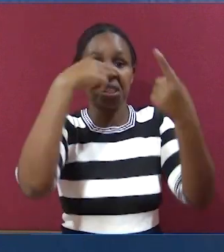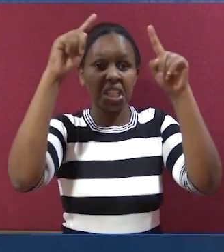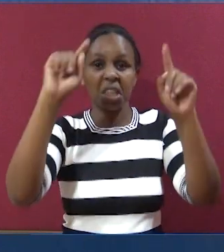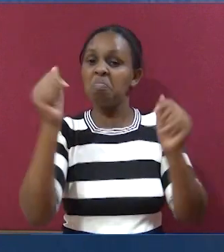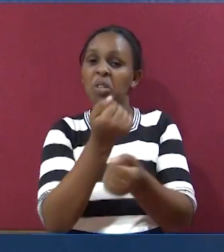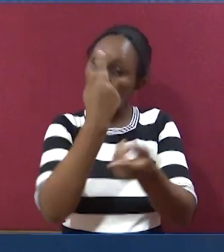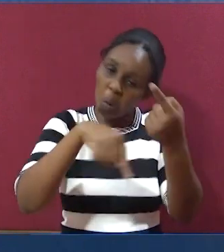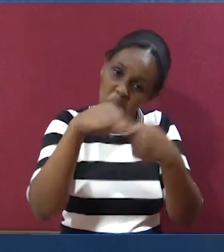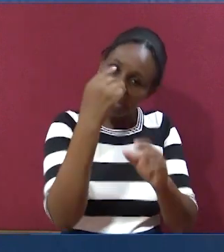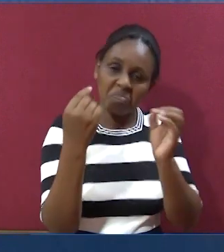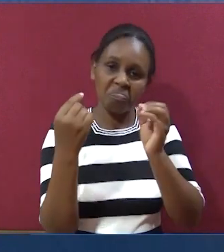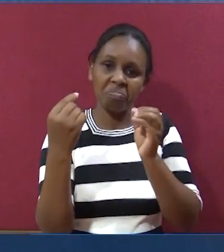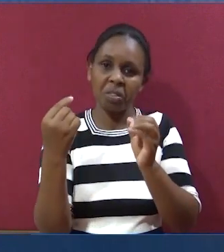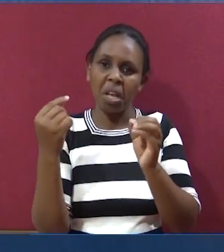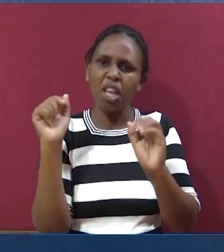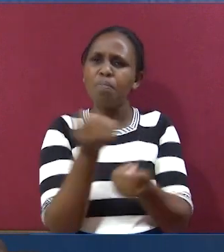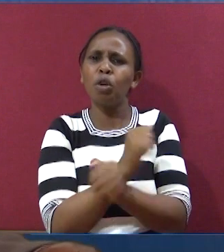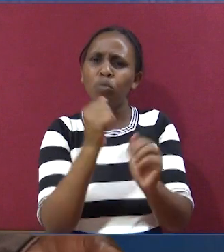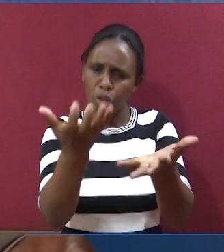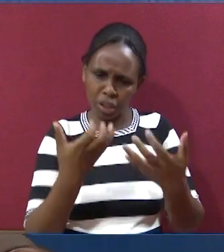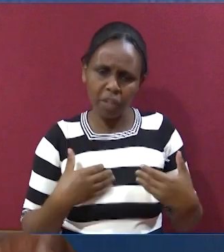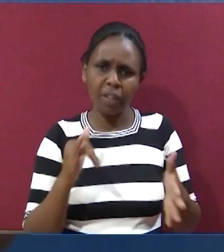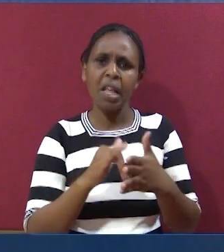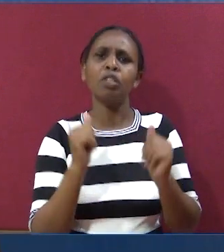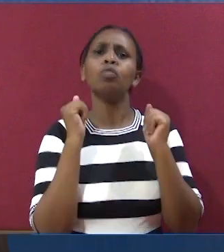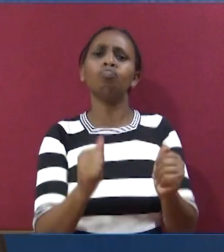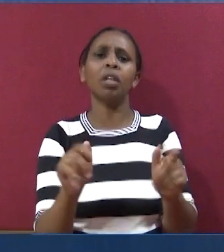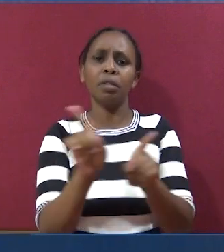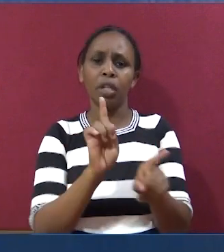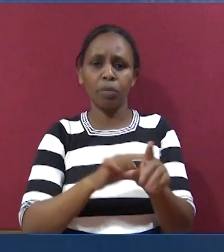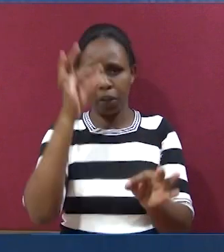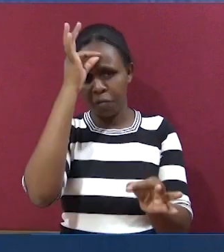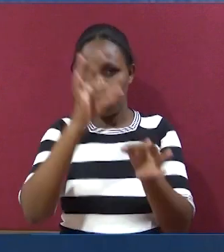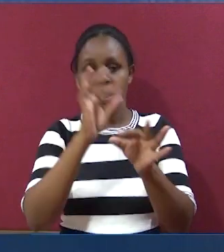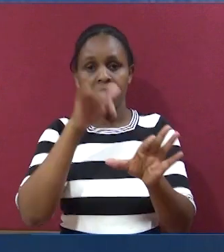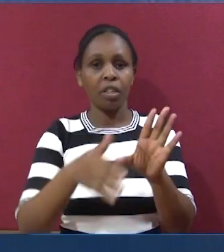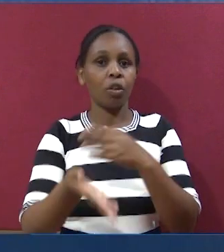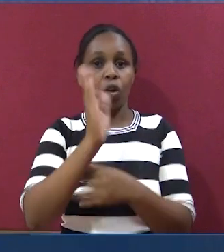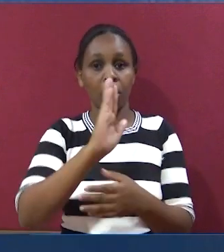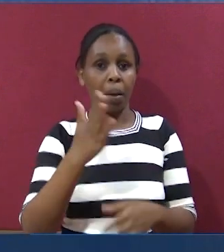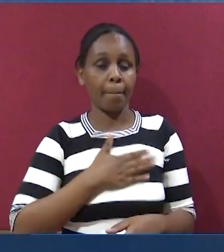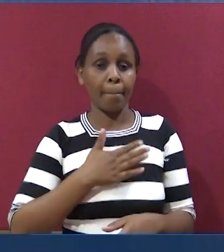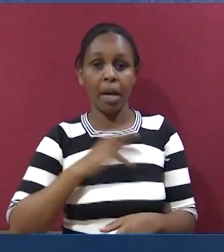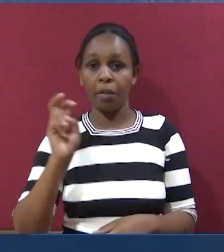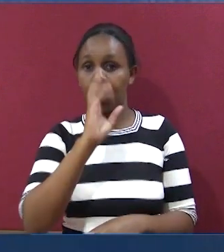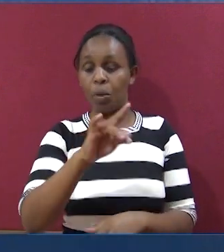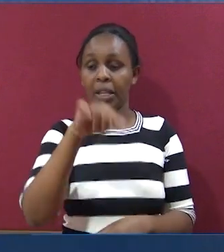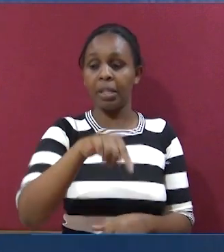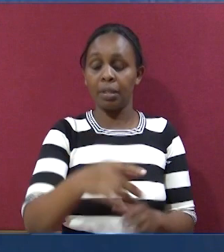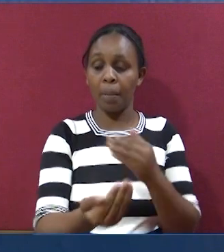autaweza kustawi, autaweza kushinda, autaweza kupokea ule uodari, na imani, dani yake mwana.